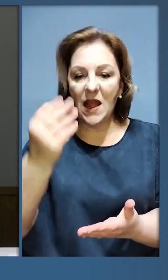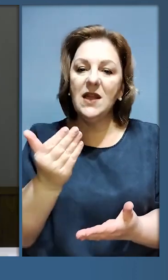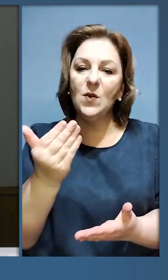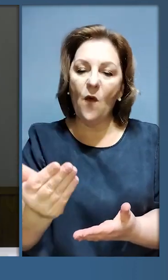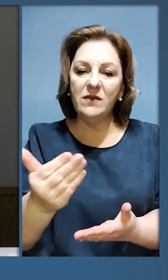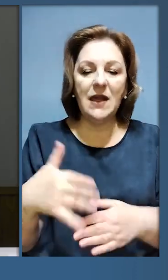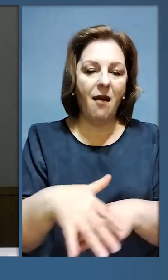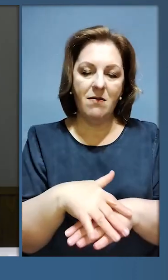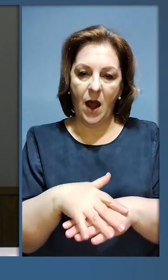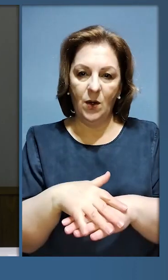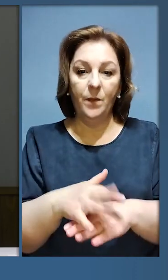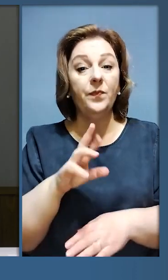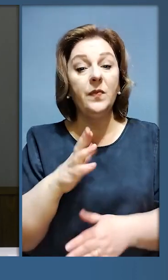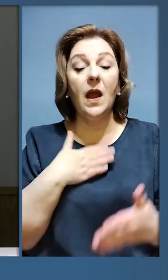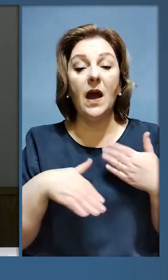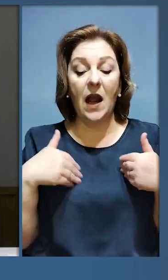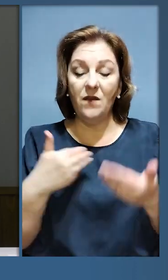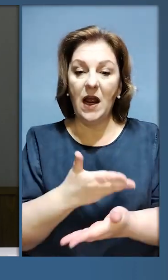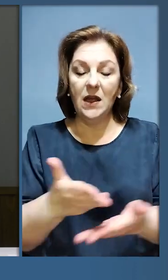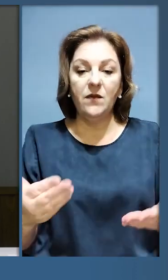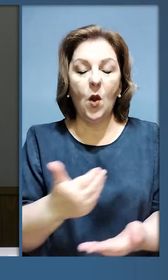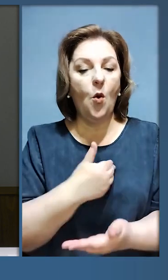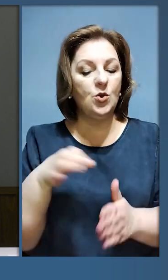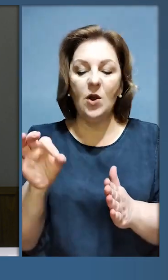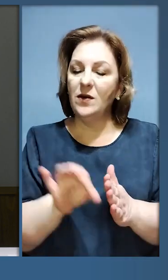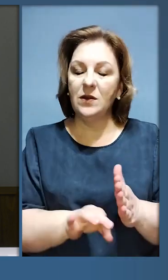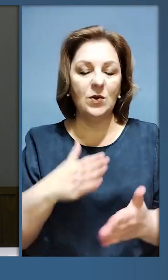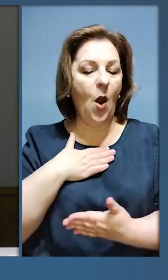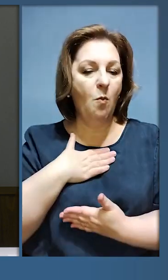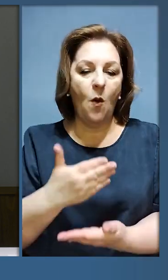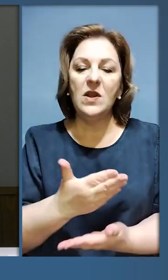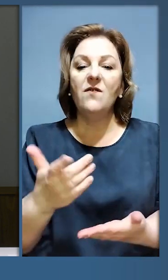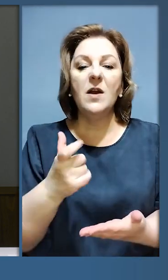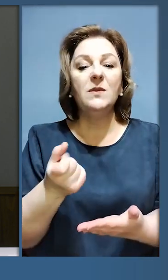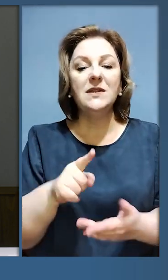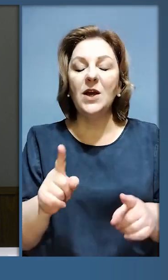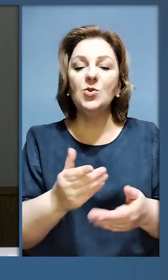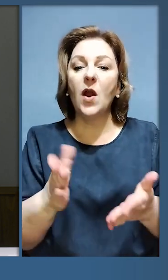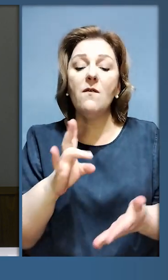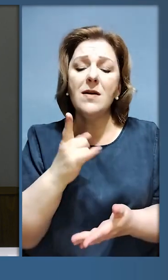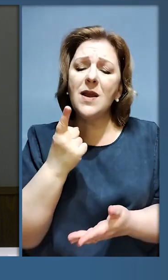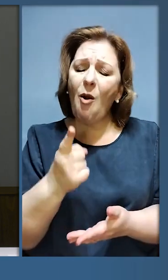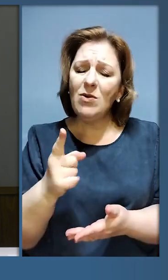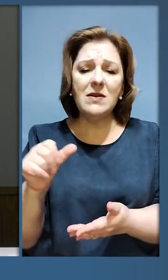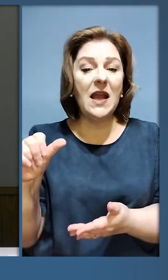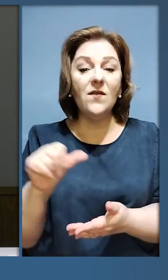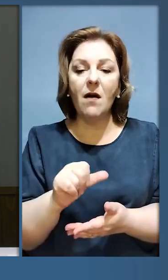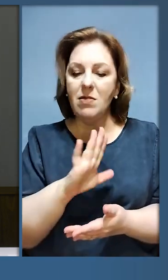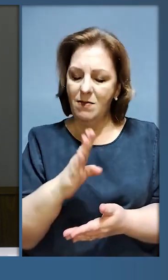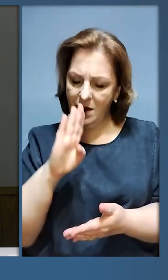дорогі литовські народи, я радий вітати вас і хочу одразу ж подякувати вам за те, що ви